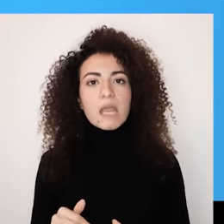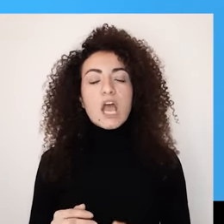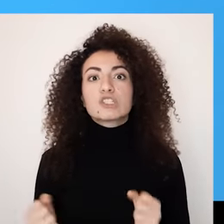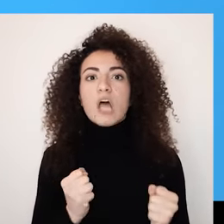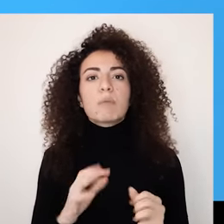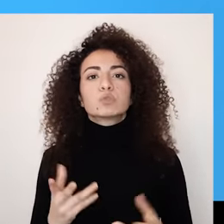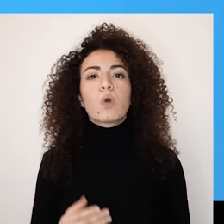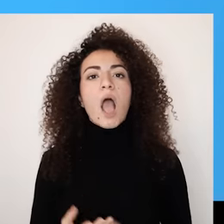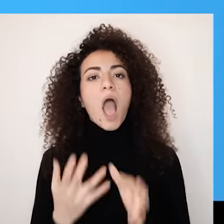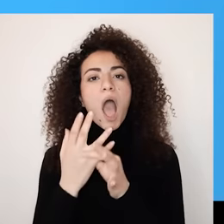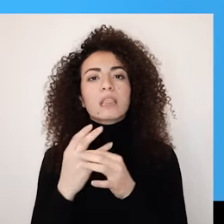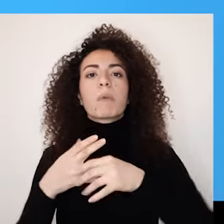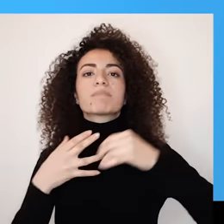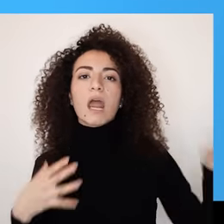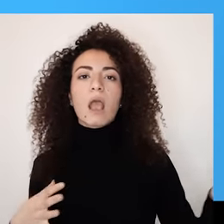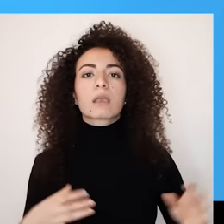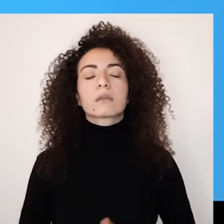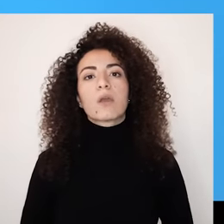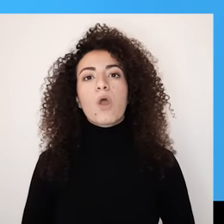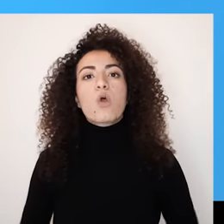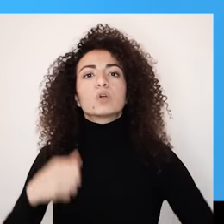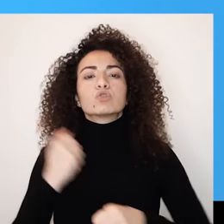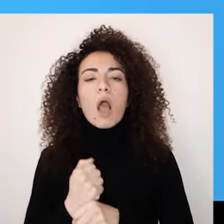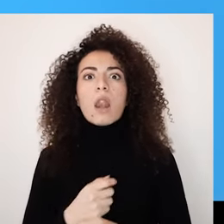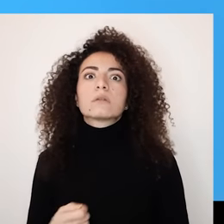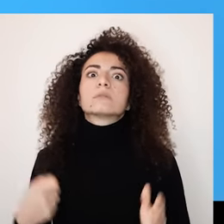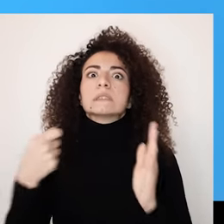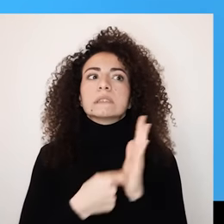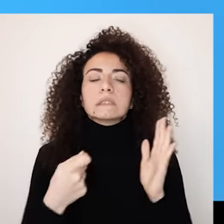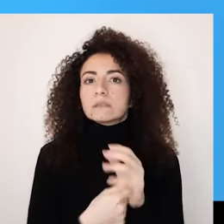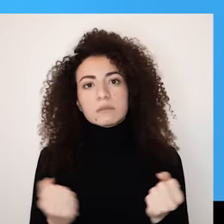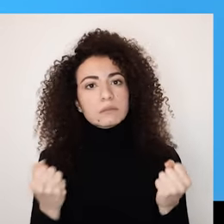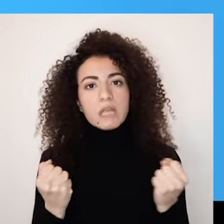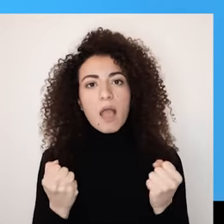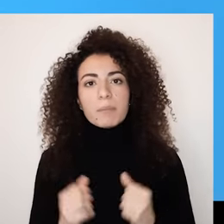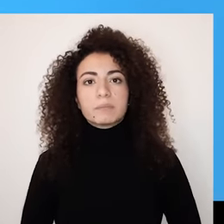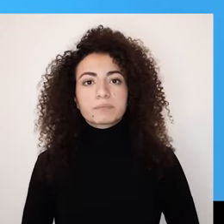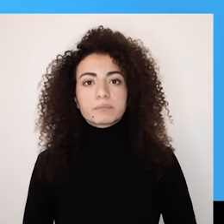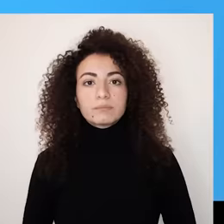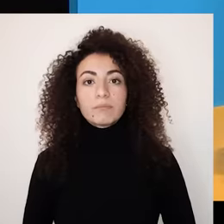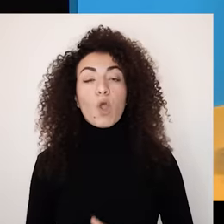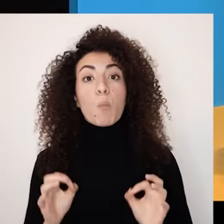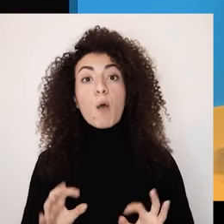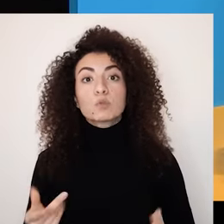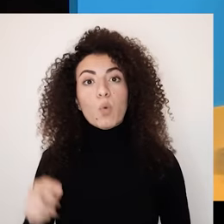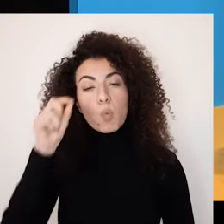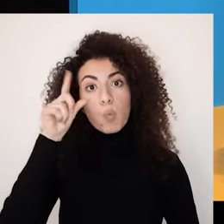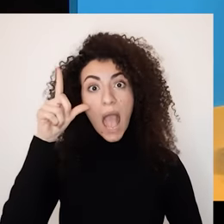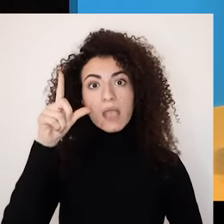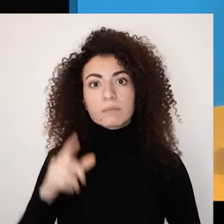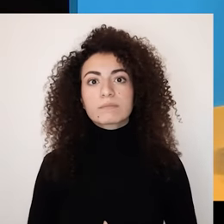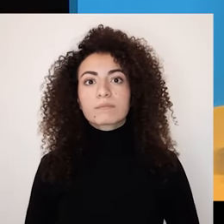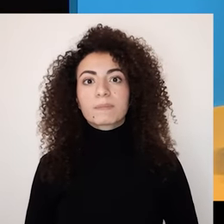منها انهاء خطيبة لعلاقتهم وتشكيكة بقدرتها على تحقيق أحلامها المهنية اللي كانت واعدة من المهم